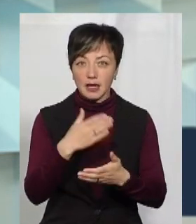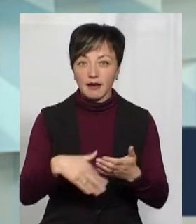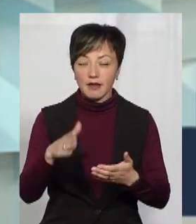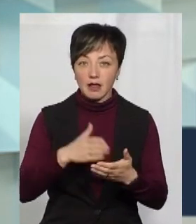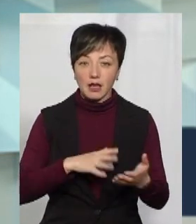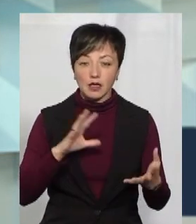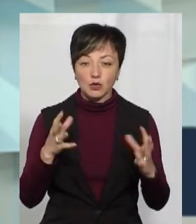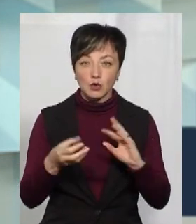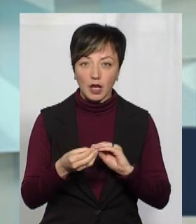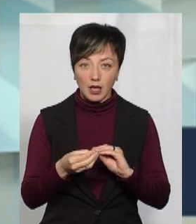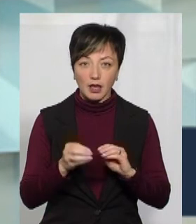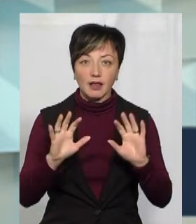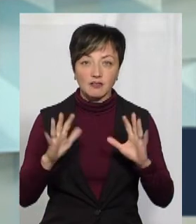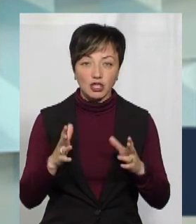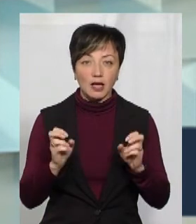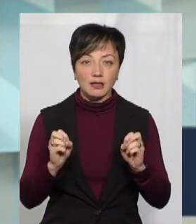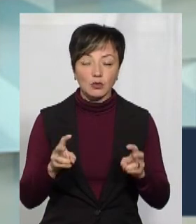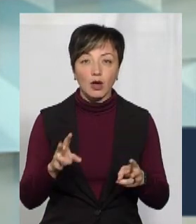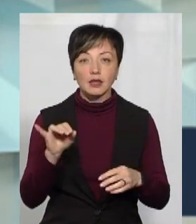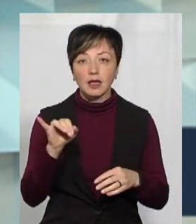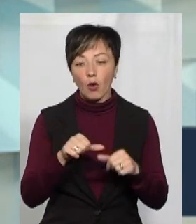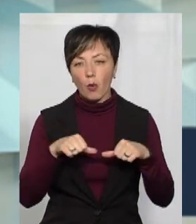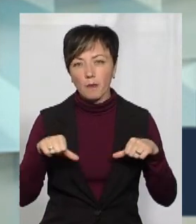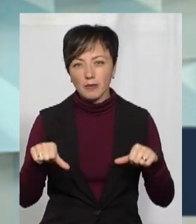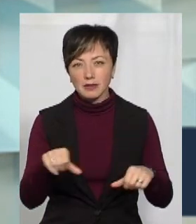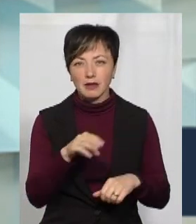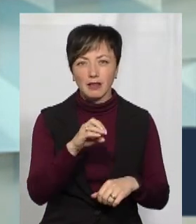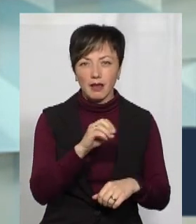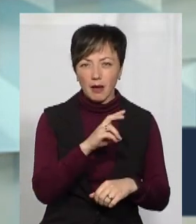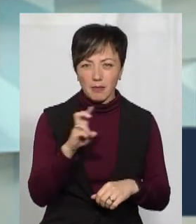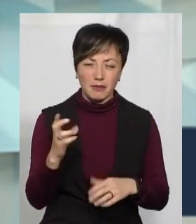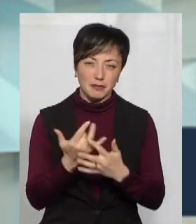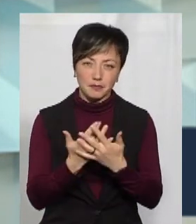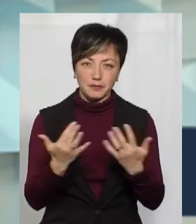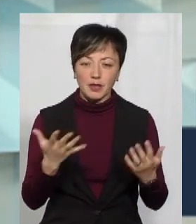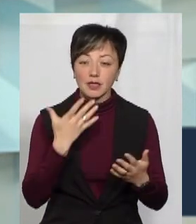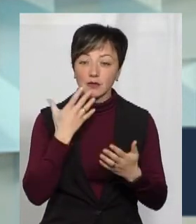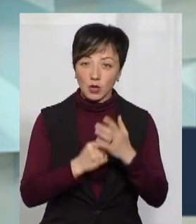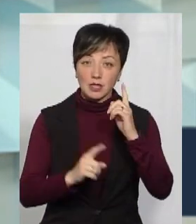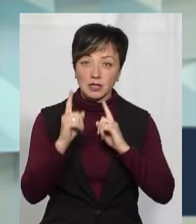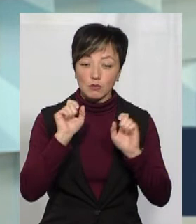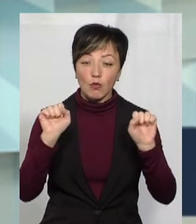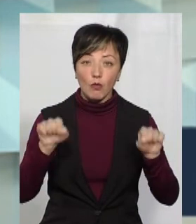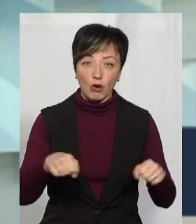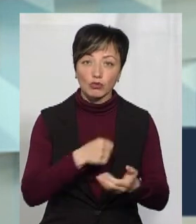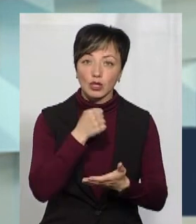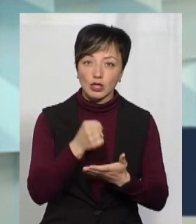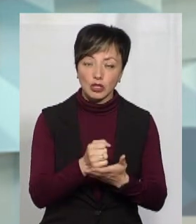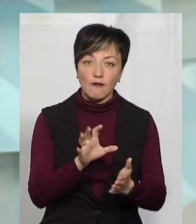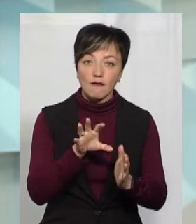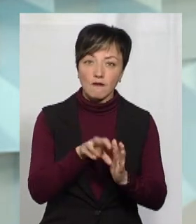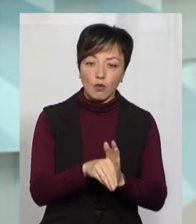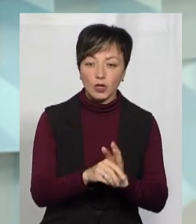надзвичайних ситуацій, і комісії з техногенно-екологічних безпеки та надзвичайних ситуацій, які можуть на своїх засіданнях приймати рішення і